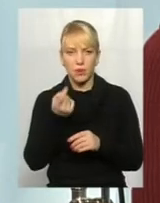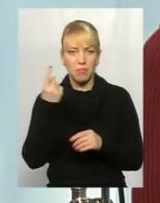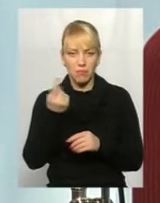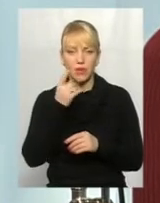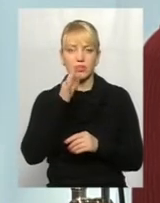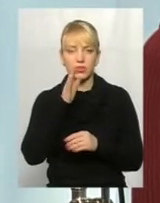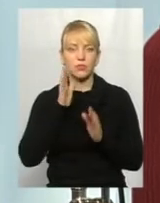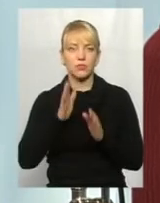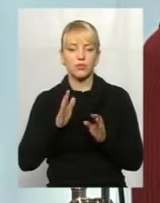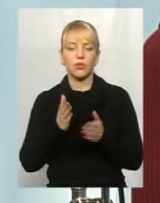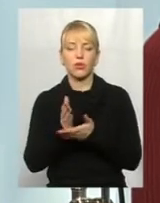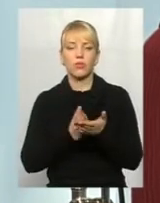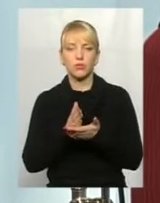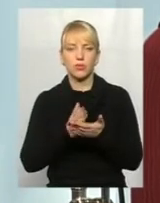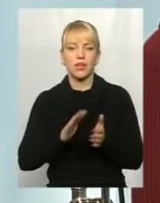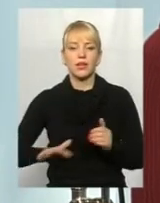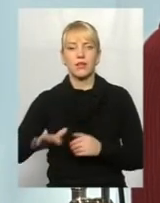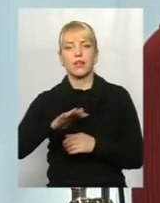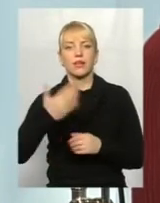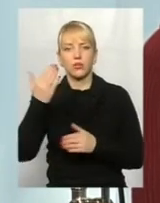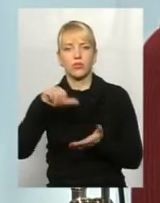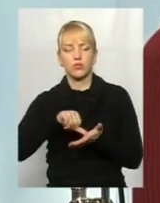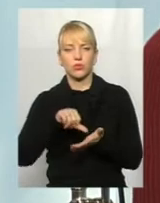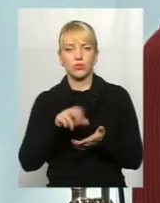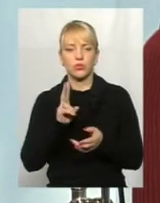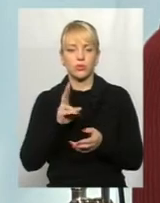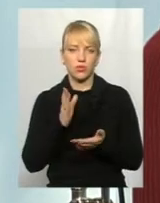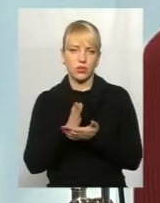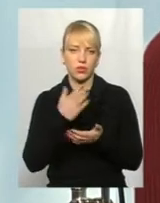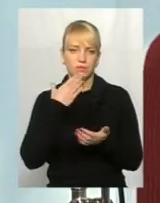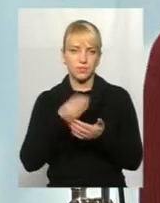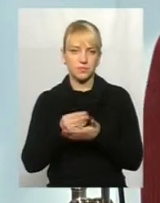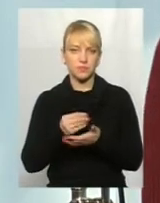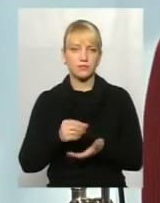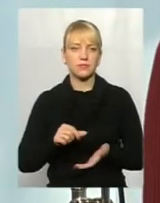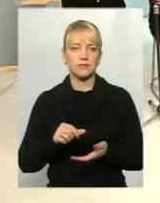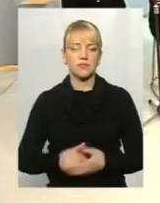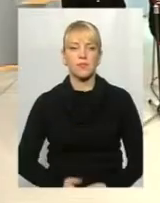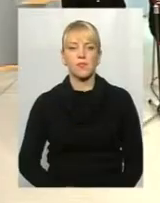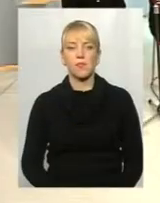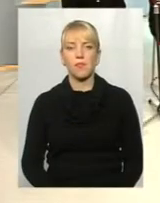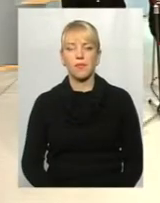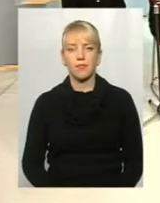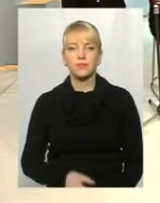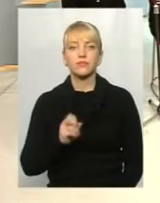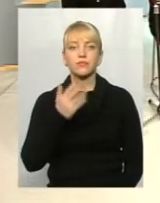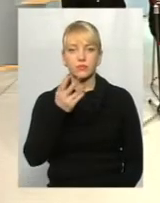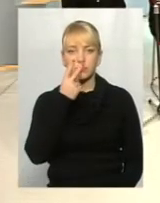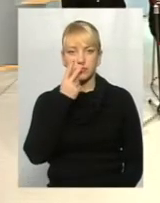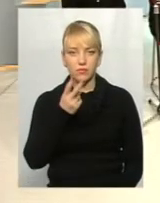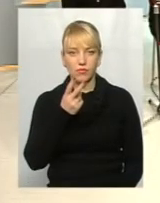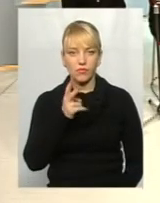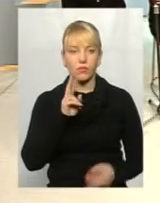обслуговуватись лікарем територіальним, який розташований на певній дільниці. Пані Валентину, як ви бачите, як